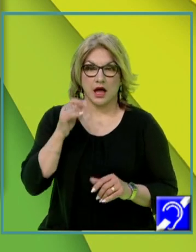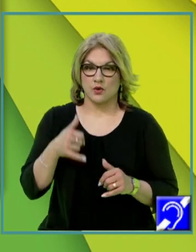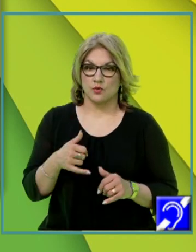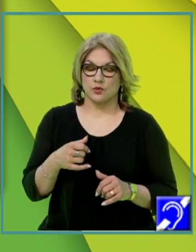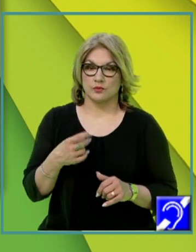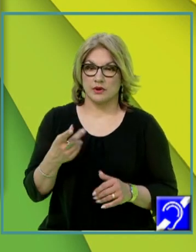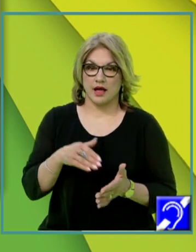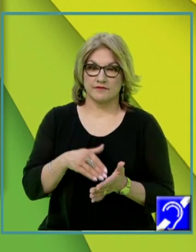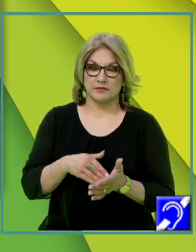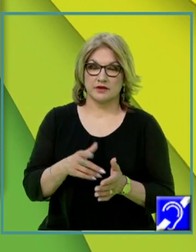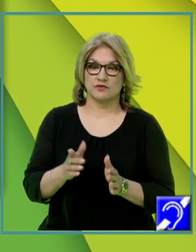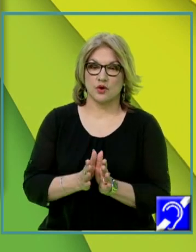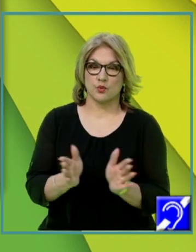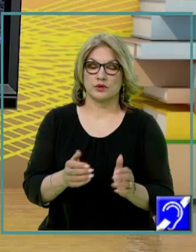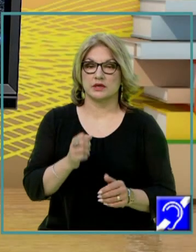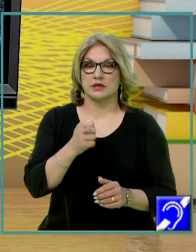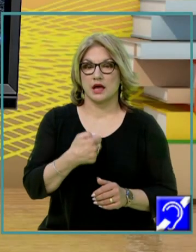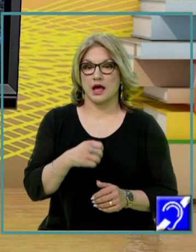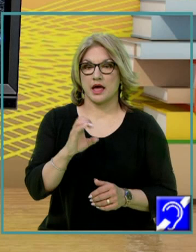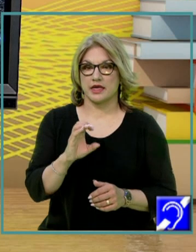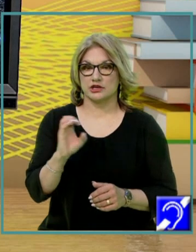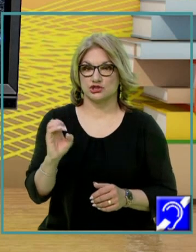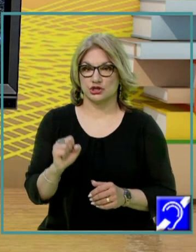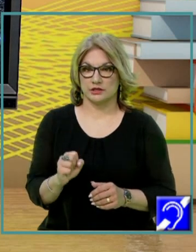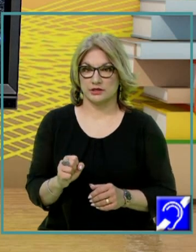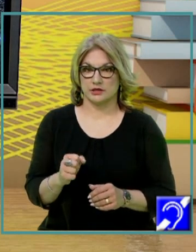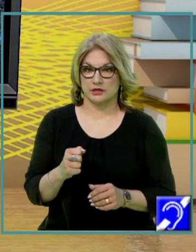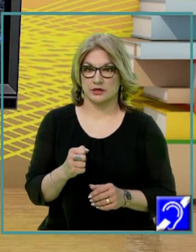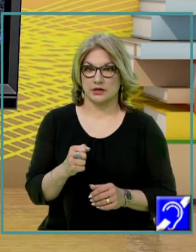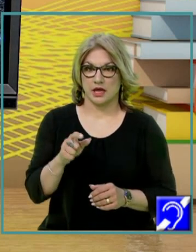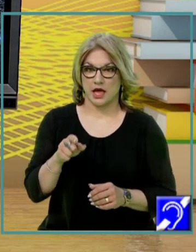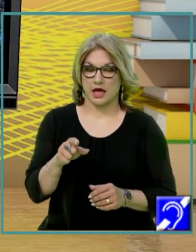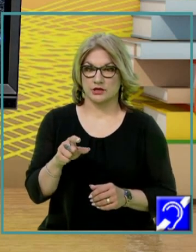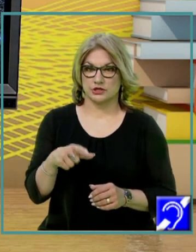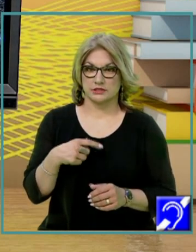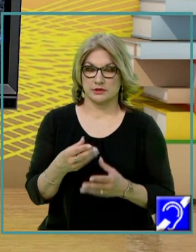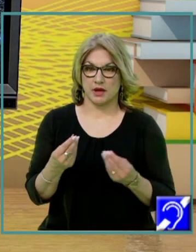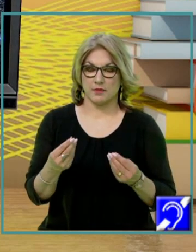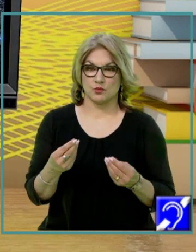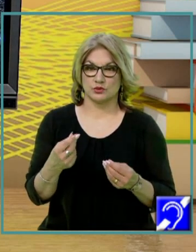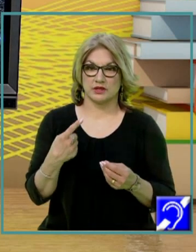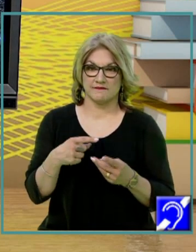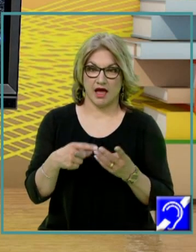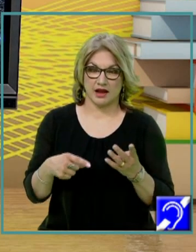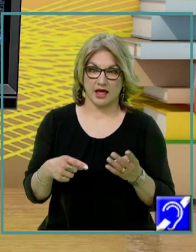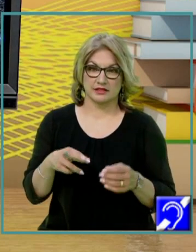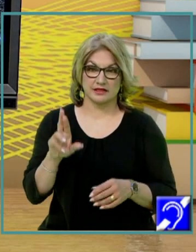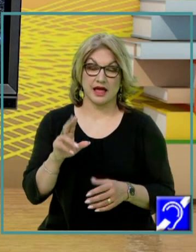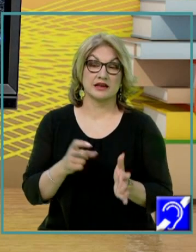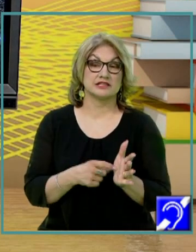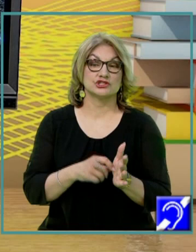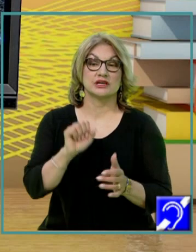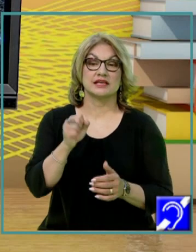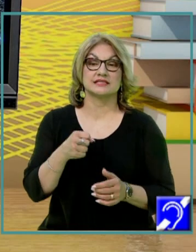acest unghi, care este AE-C, e vorba de acest. Și aici avem mai multe variante, dar pentru că ni se cere sinusul,